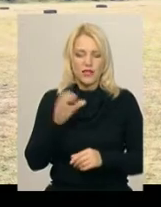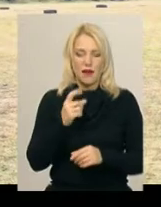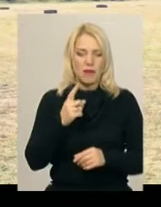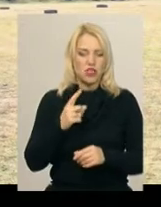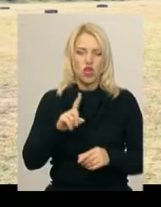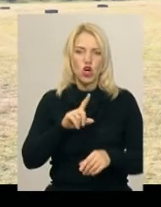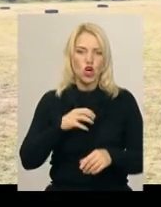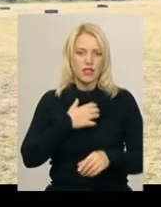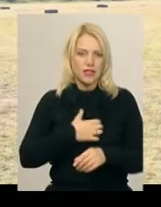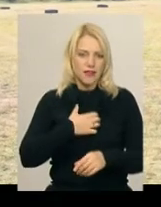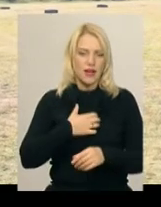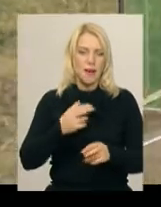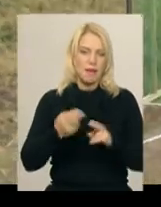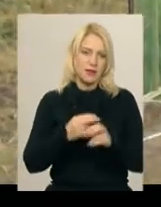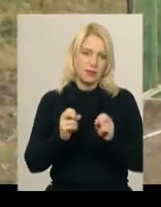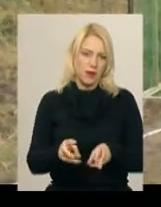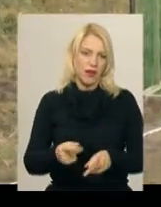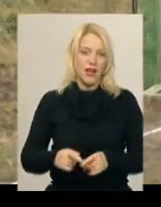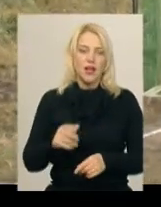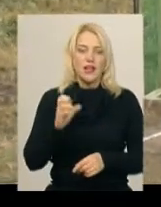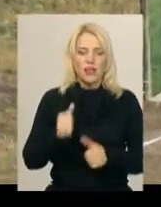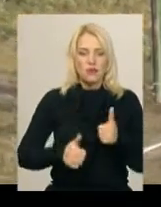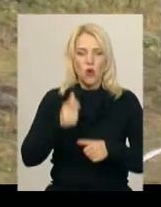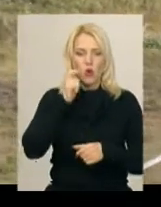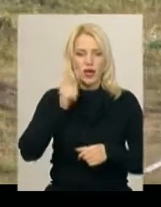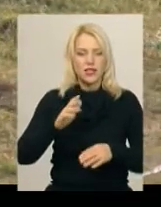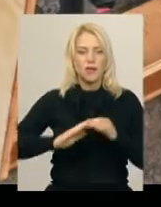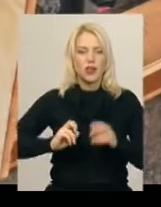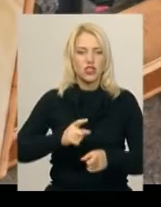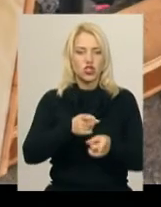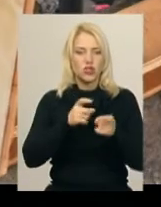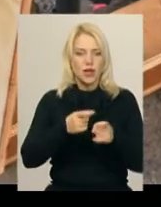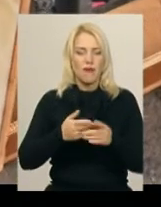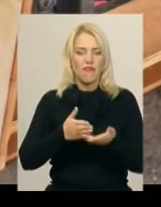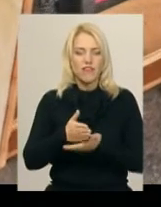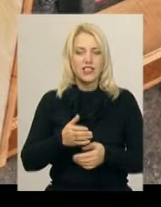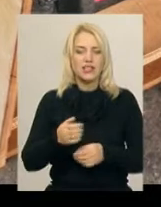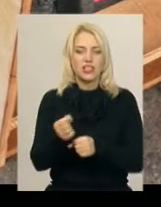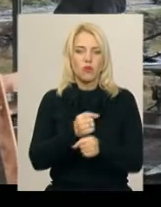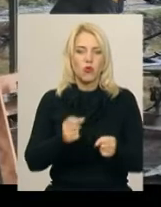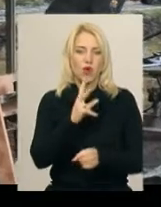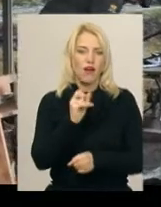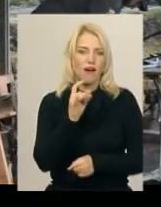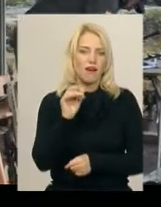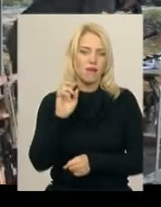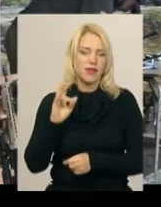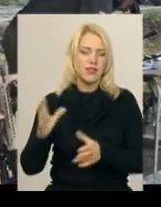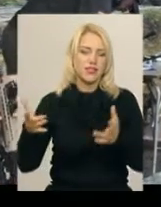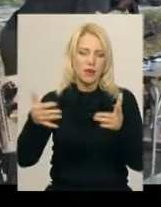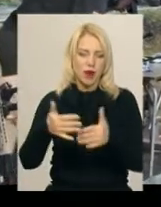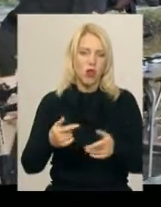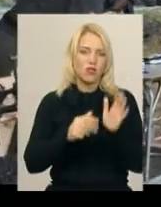змагань і тренуваннях, це безпека. На змагання України з практичної стрільби, вид зброї карабін, зібралося більше 80